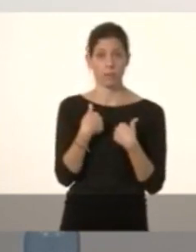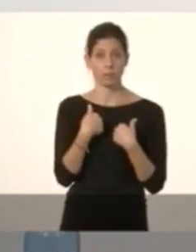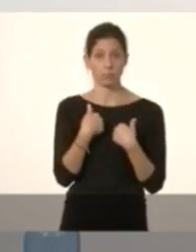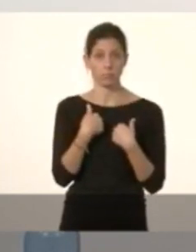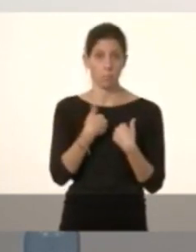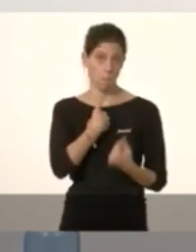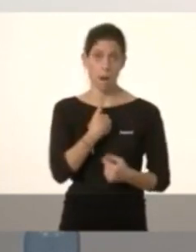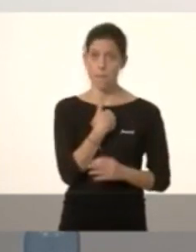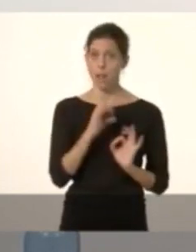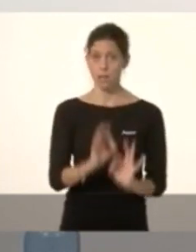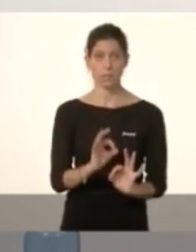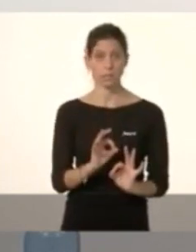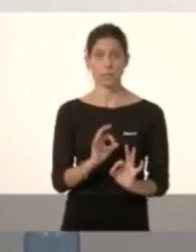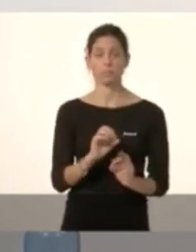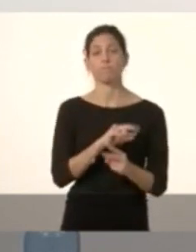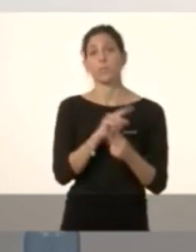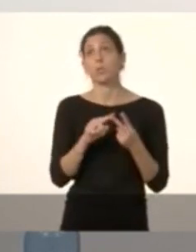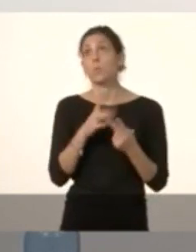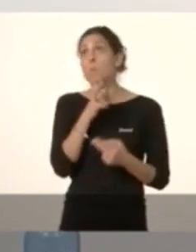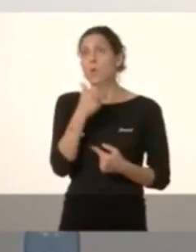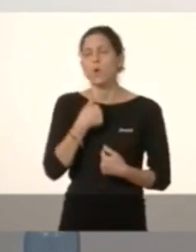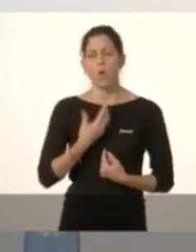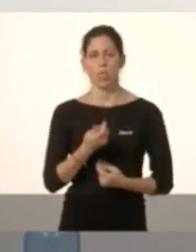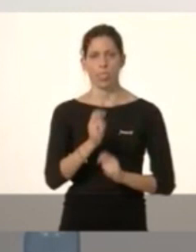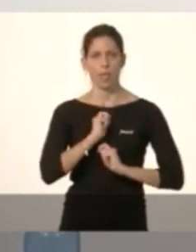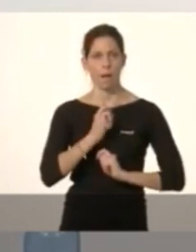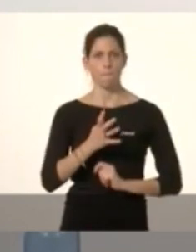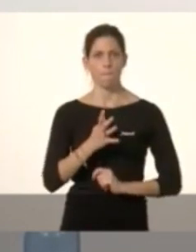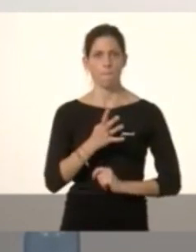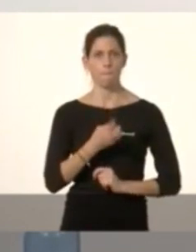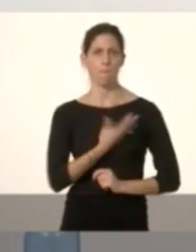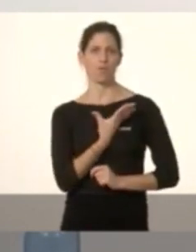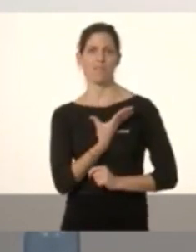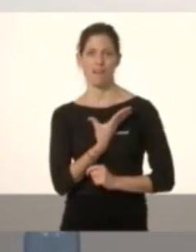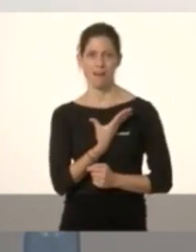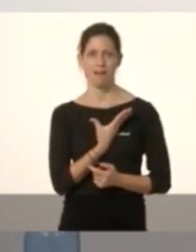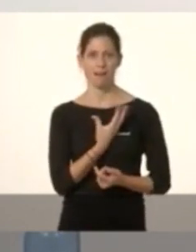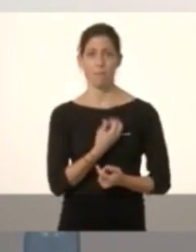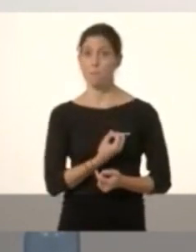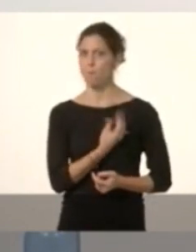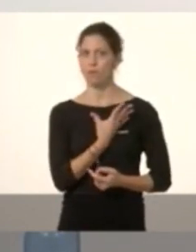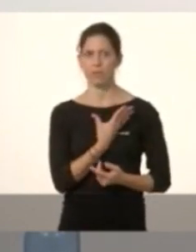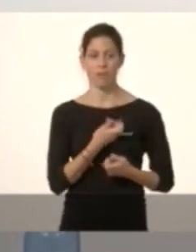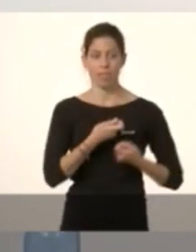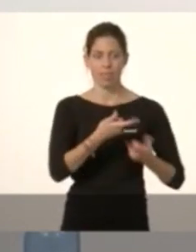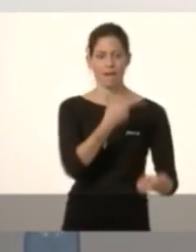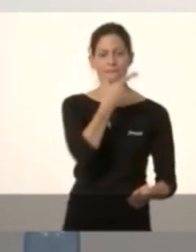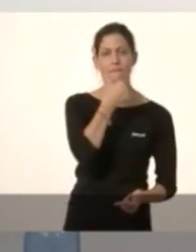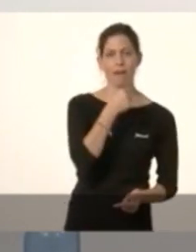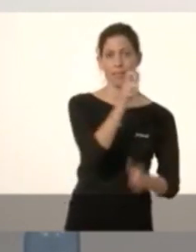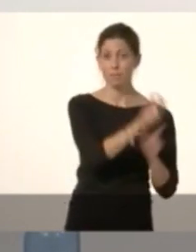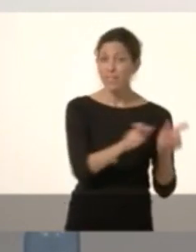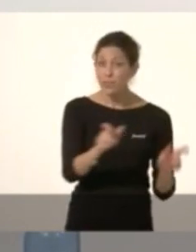I segon, perquè és el que a mi em motiva en la política. Facilitar la vida a la gent que pitjor ho passa.